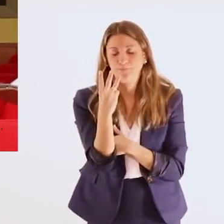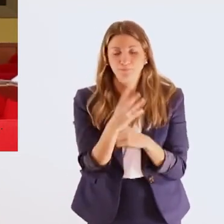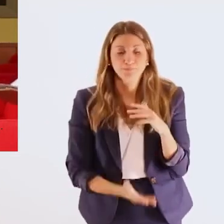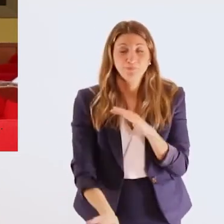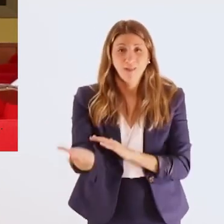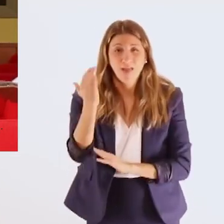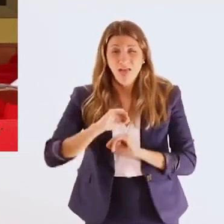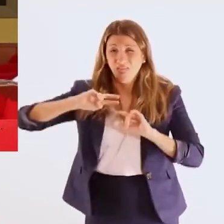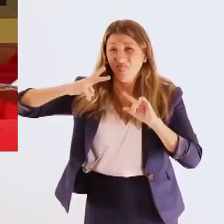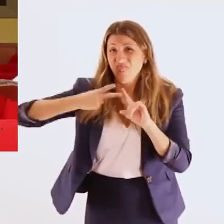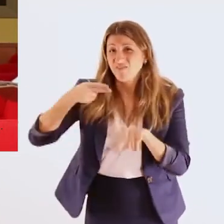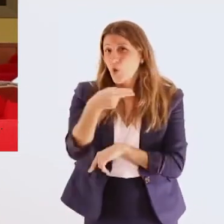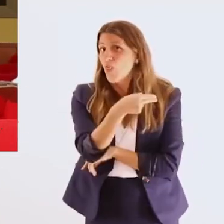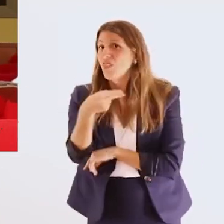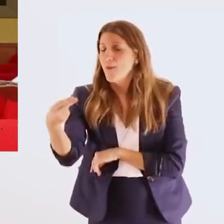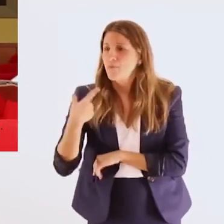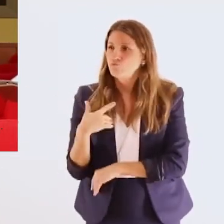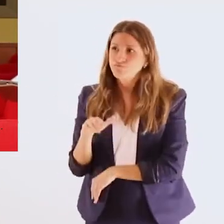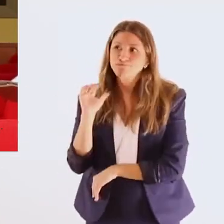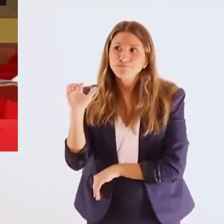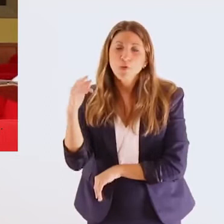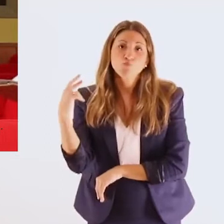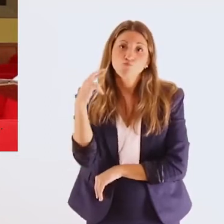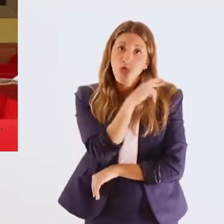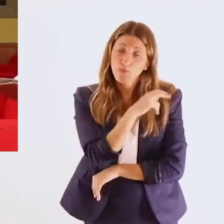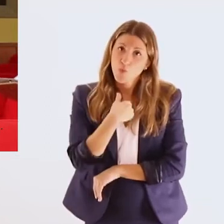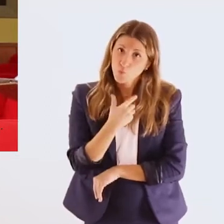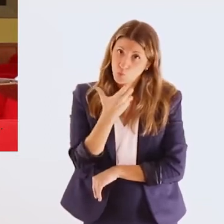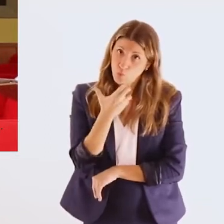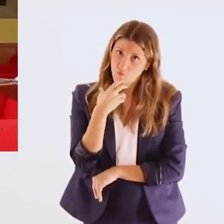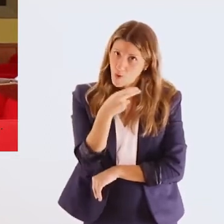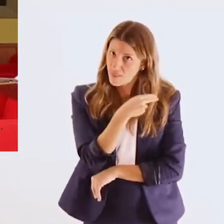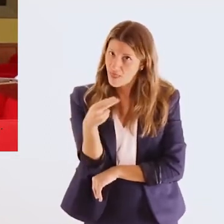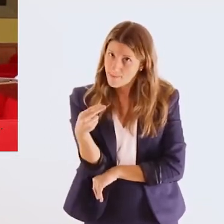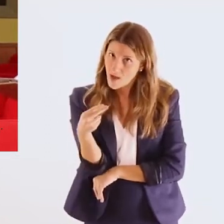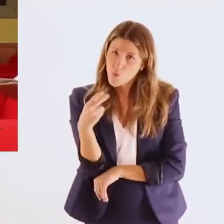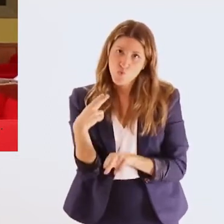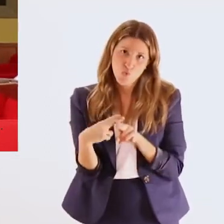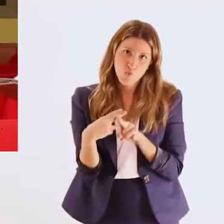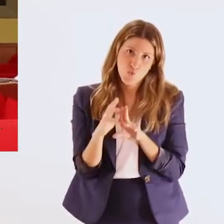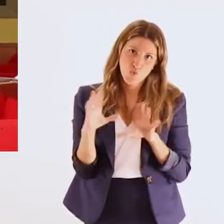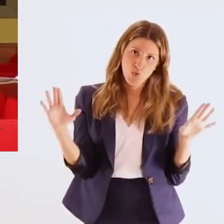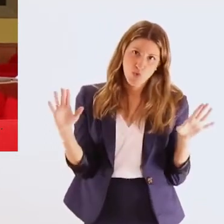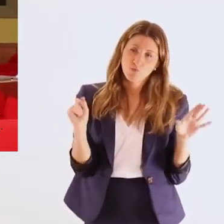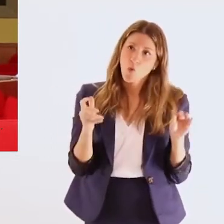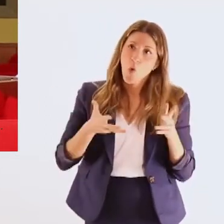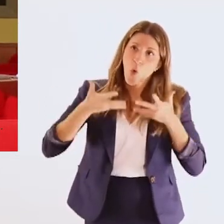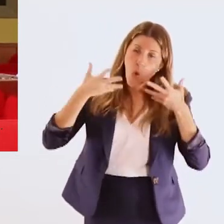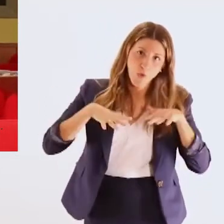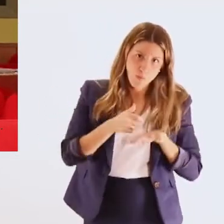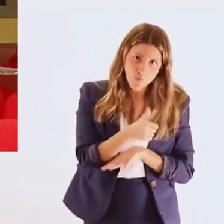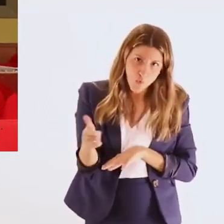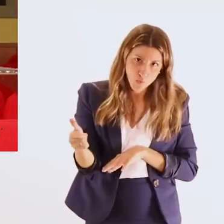το 2023 το δεύτερο θέμα που ζητήσαμε από τον Πρωθυπουργό που το θεωρούμε μείζονο